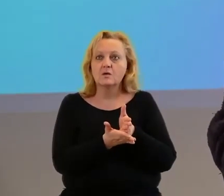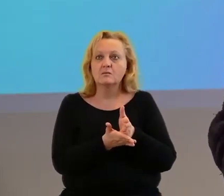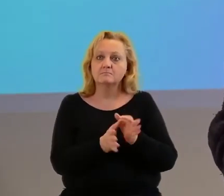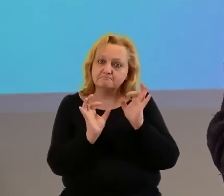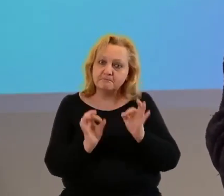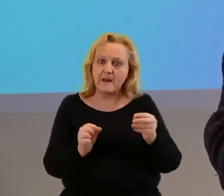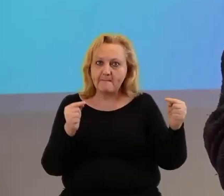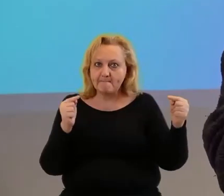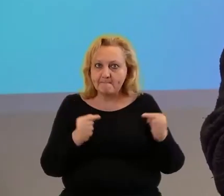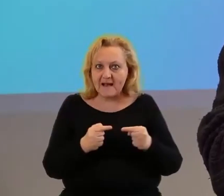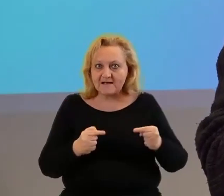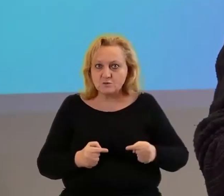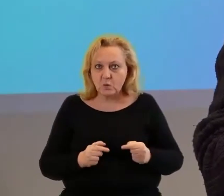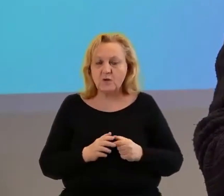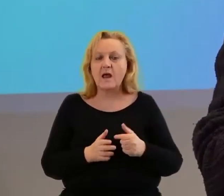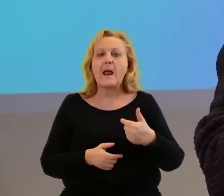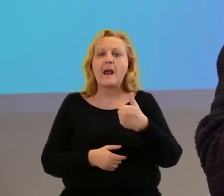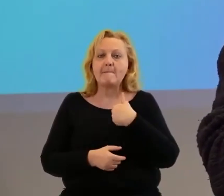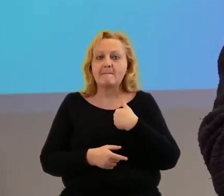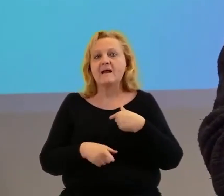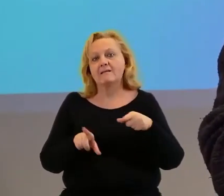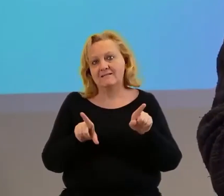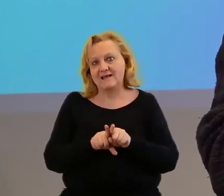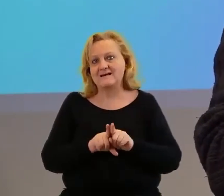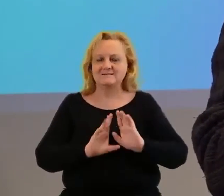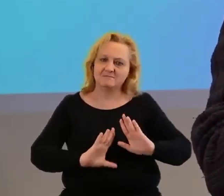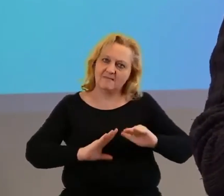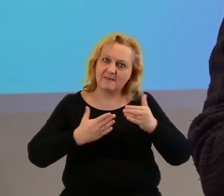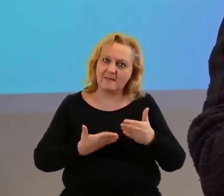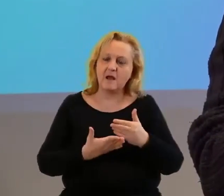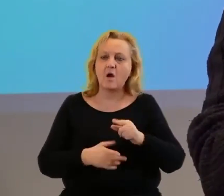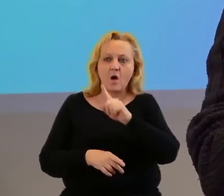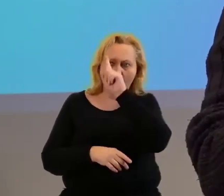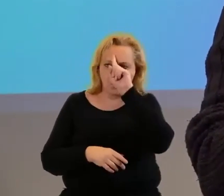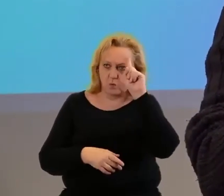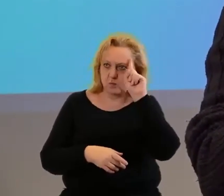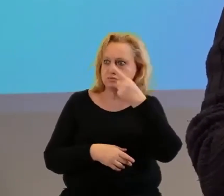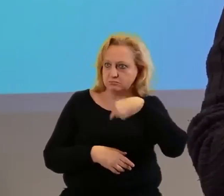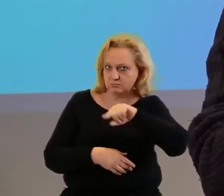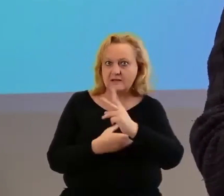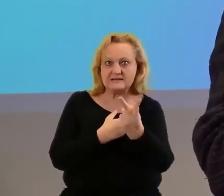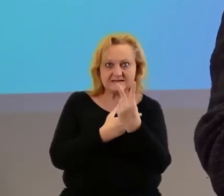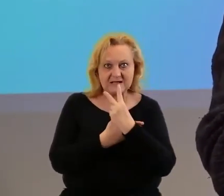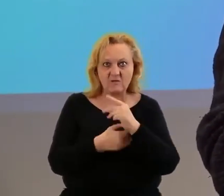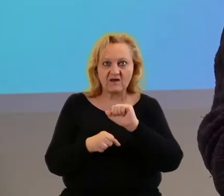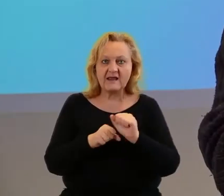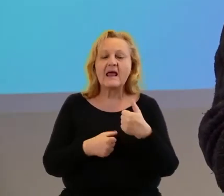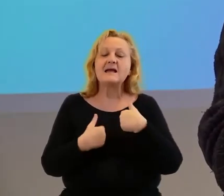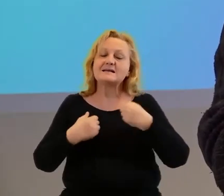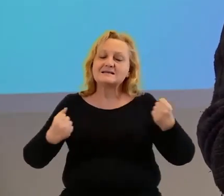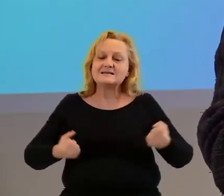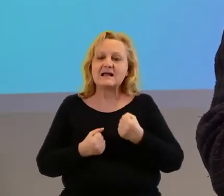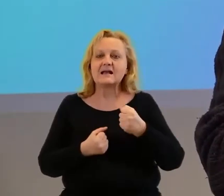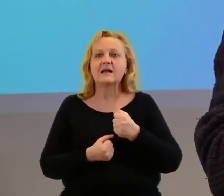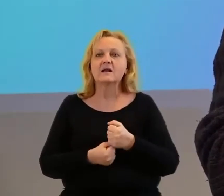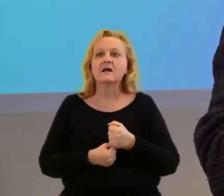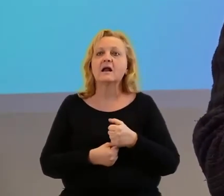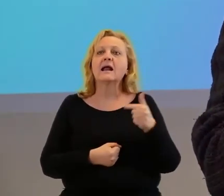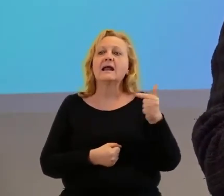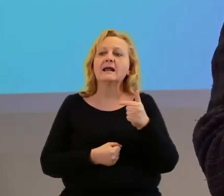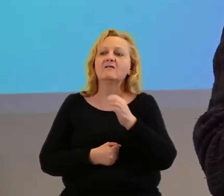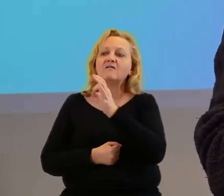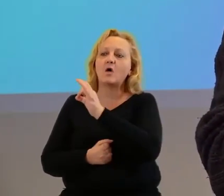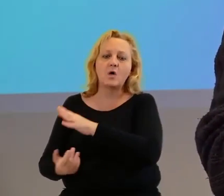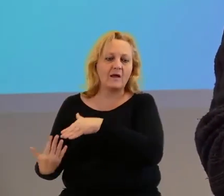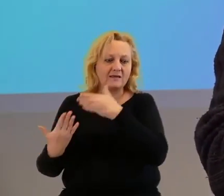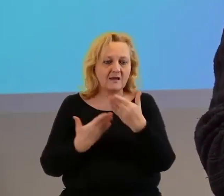właściwą i my też wydaje się to zapewniamy. Ludzie nam ufają, my staramy się zadbać o interesy zarówno narczyńców, jak